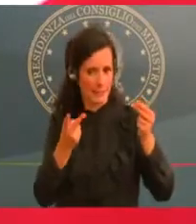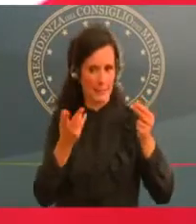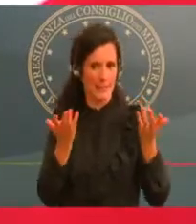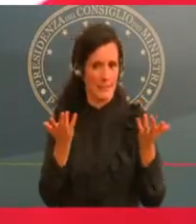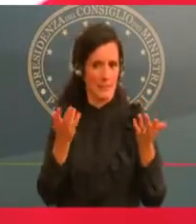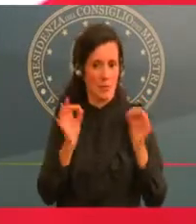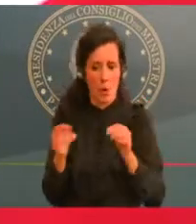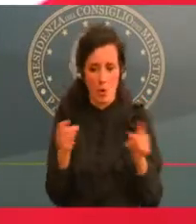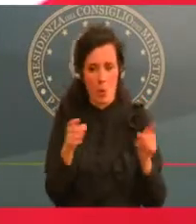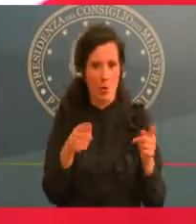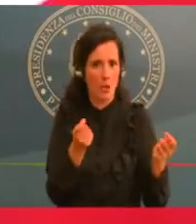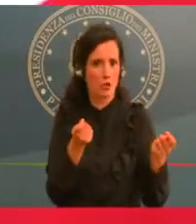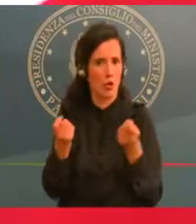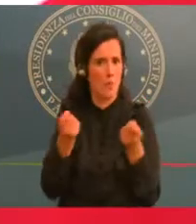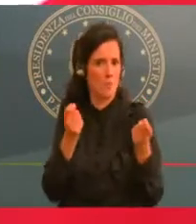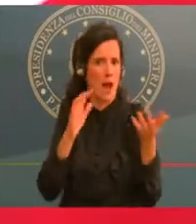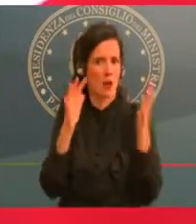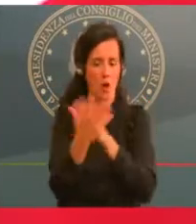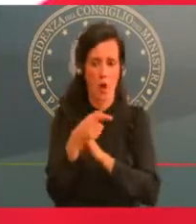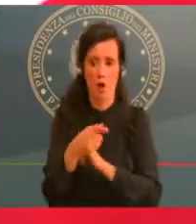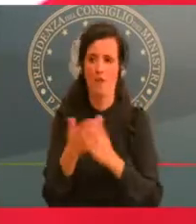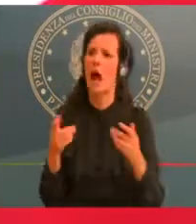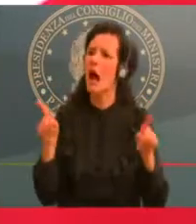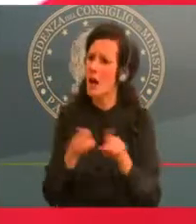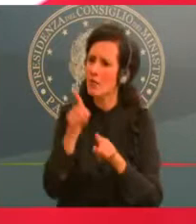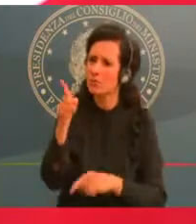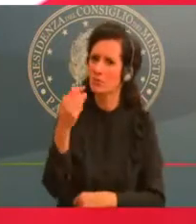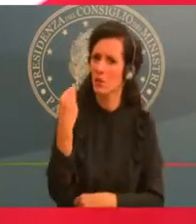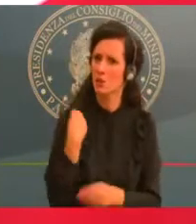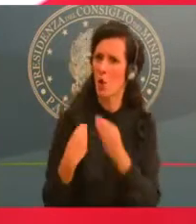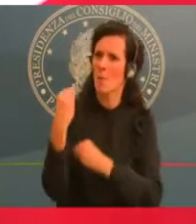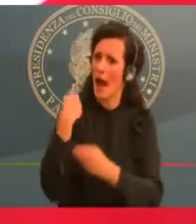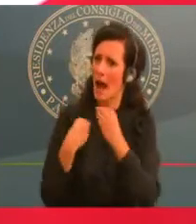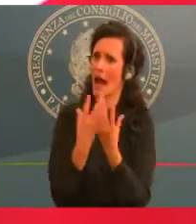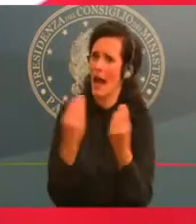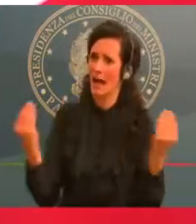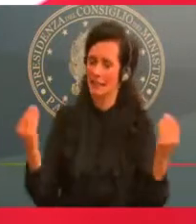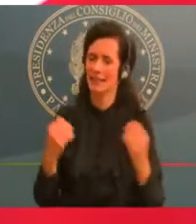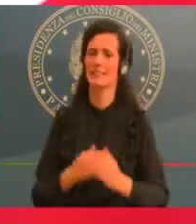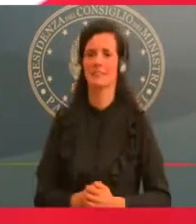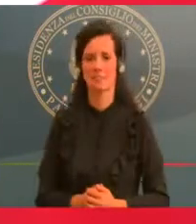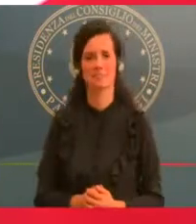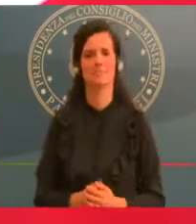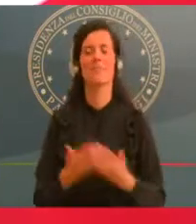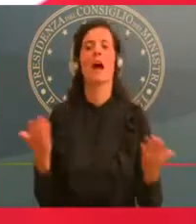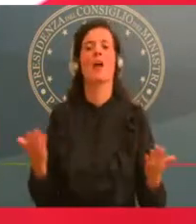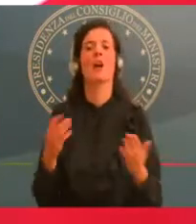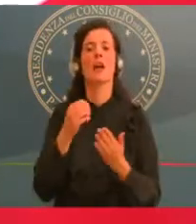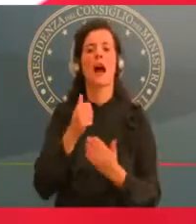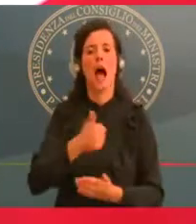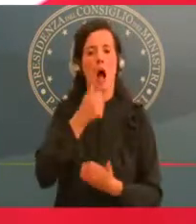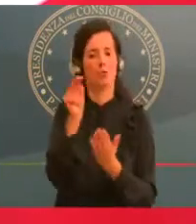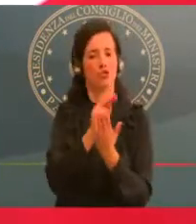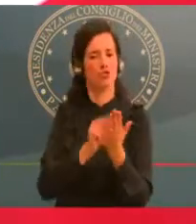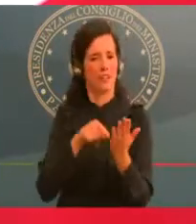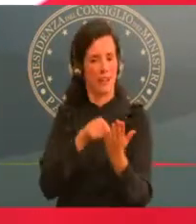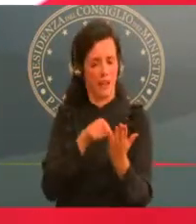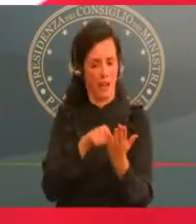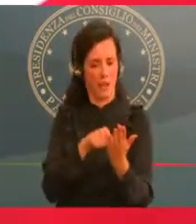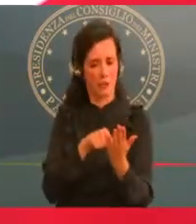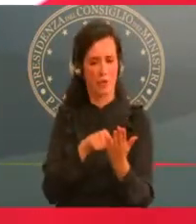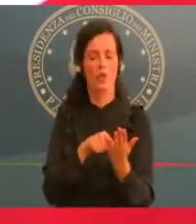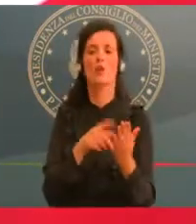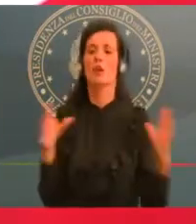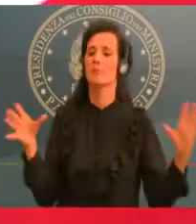'autocertificazione, è collegata ai divieti? Se c'è un divieto per quanto riguarda gli spostamenti, chiaramente va motivato